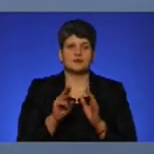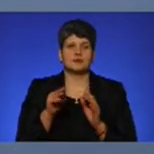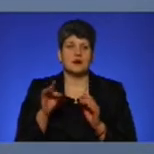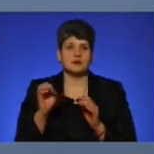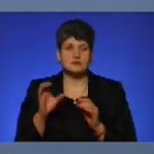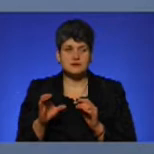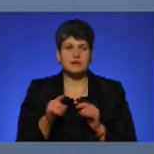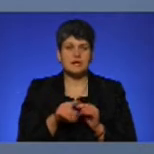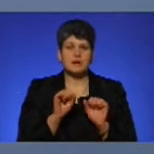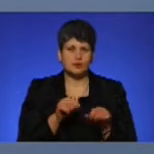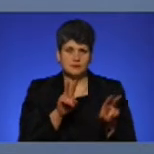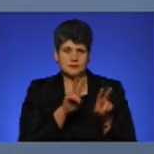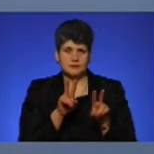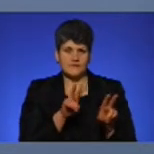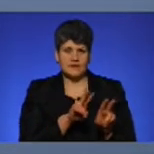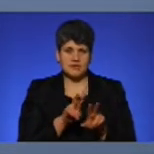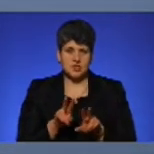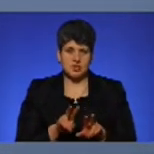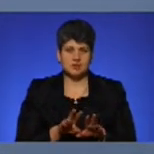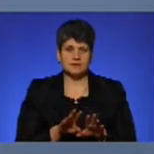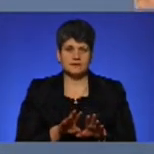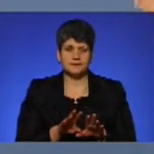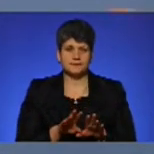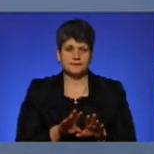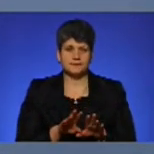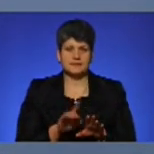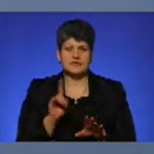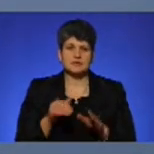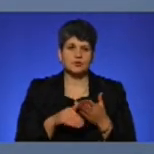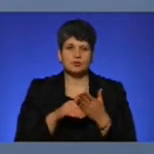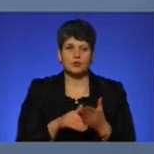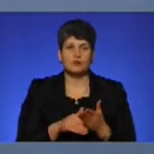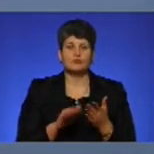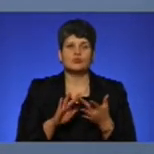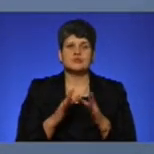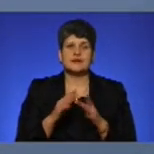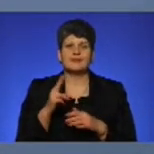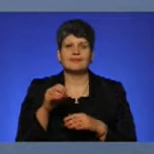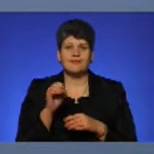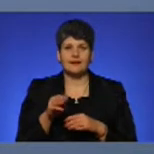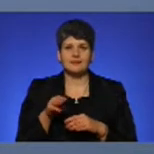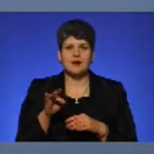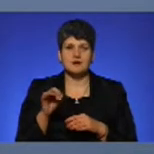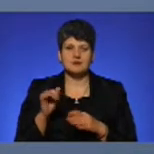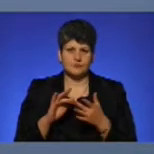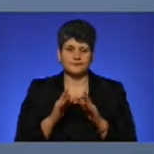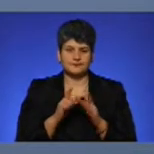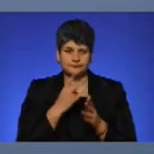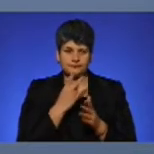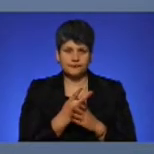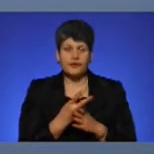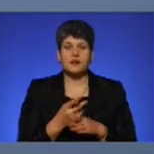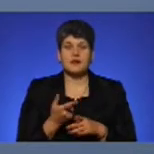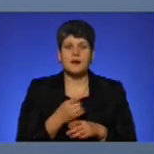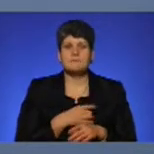того, їх можна буде відстежувати за допомогою сайту «Транспорт». Сподіваюся, що приватні перевізники на